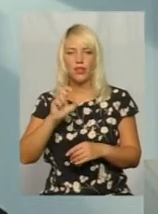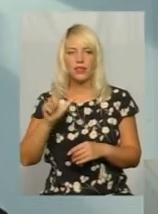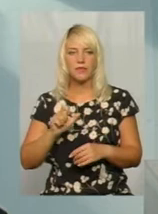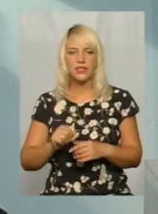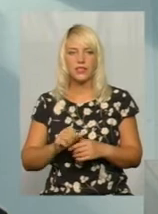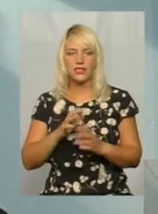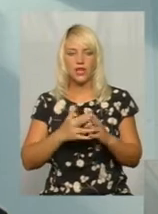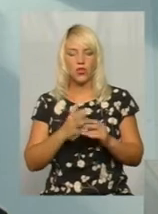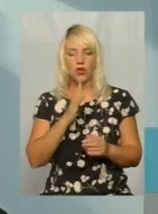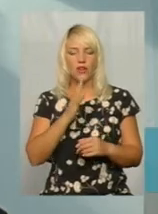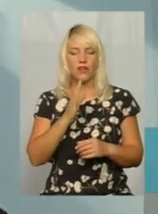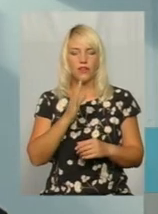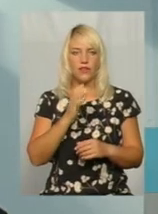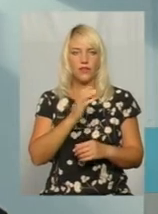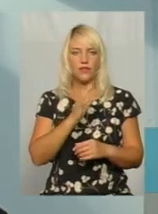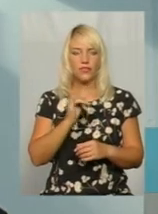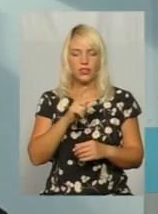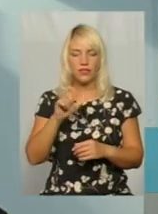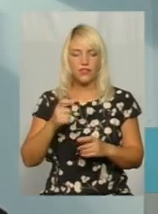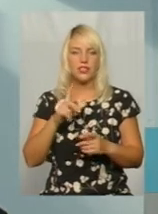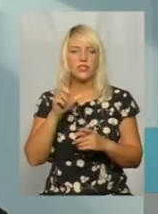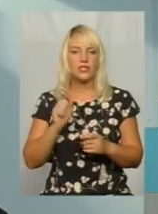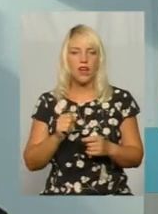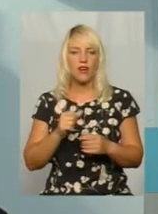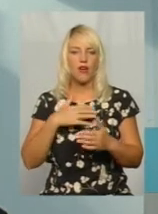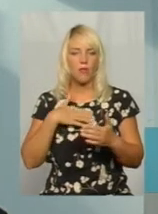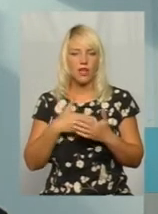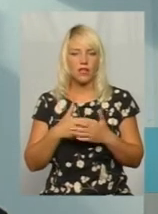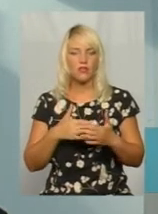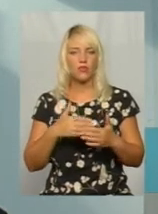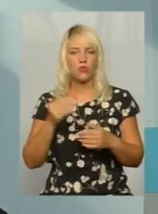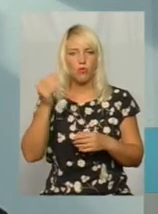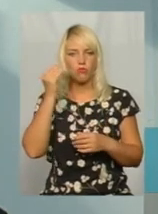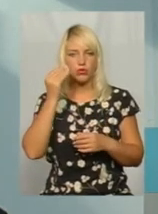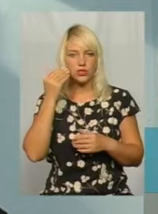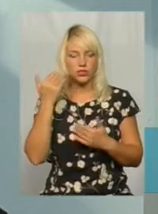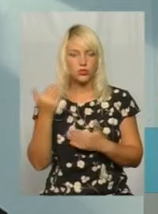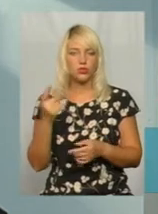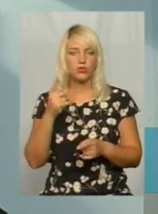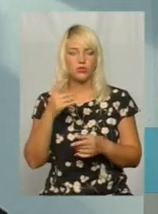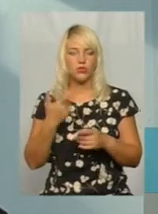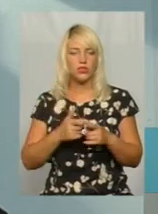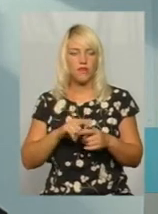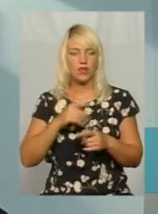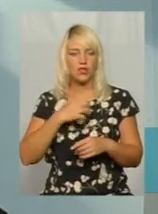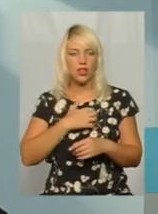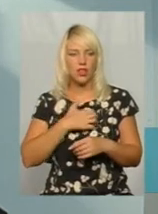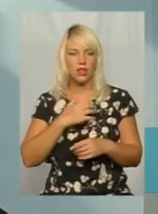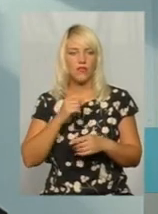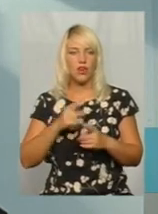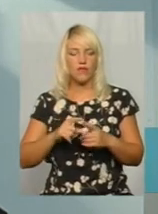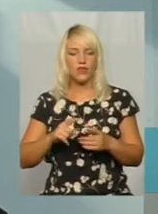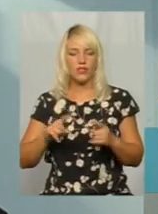Стрихівці за активну громадянську позицію. Це є дійсно важливий етап встановлення